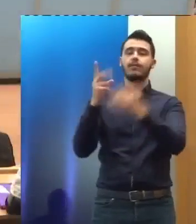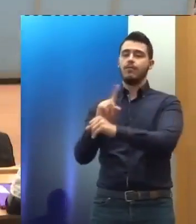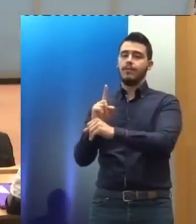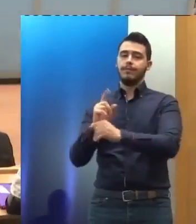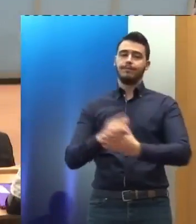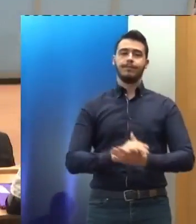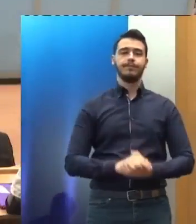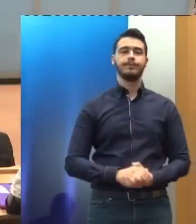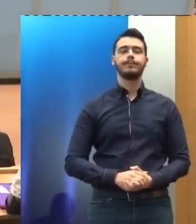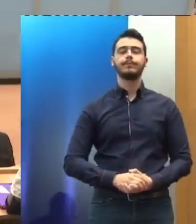Υπότιτλοι AUTHORWAVE Υπότιτλοι